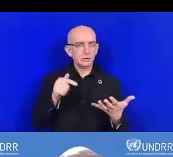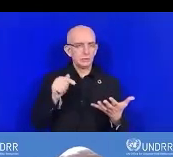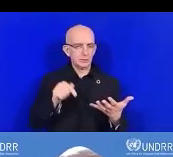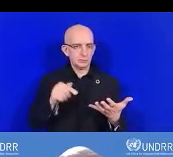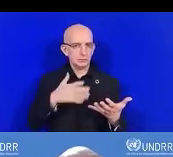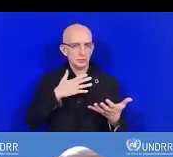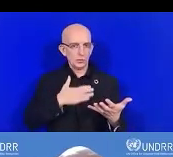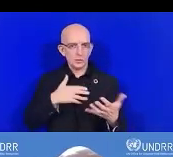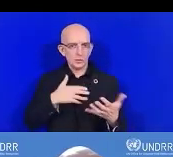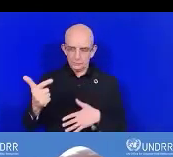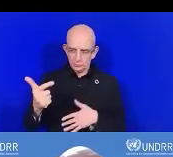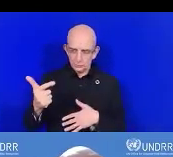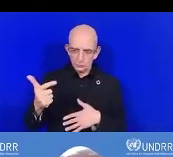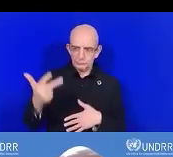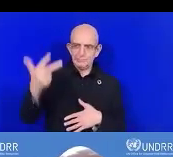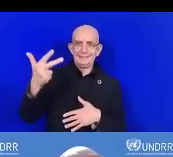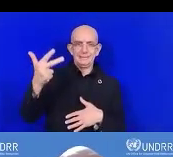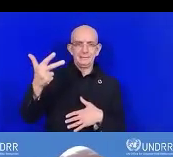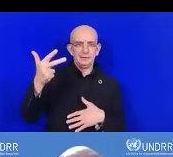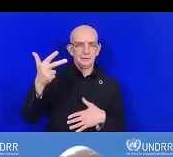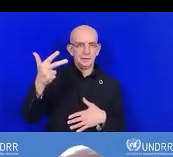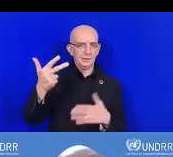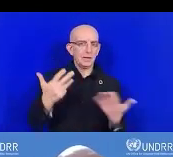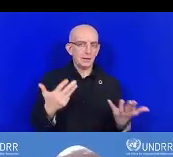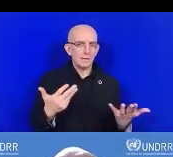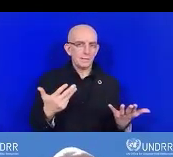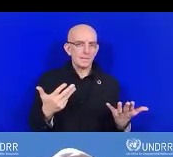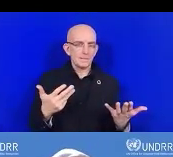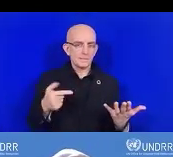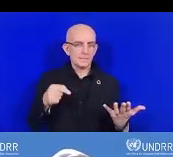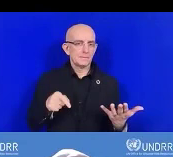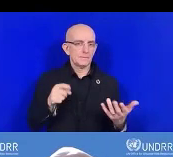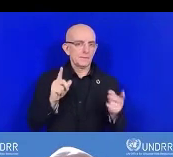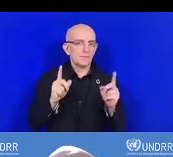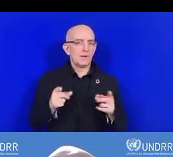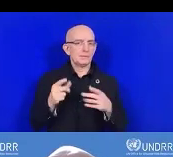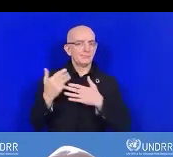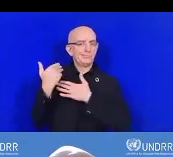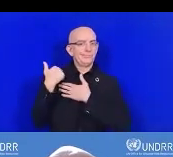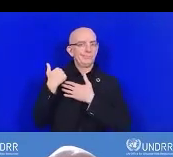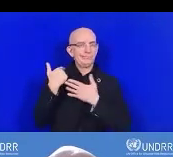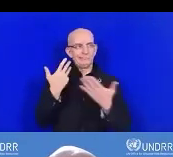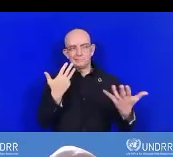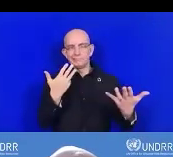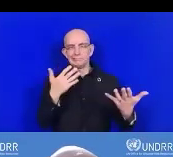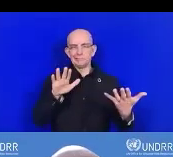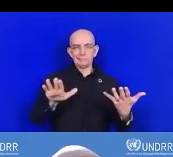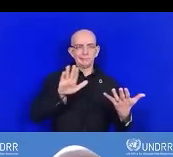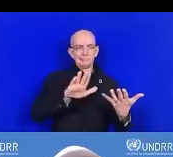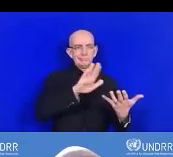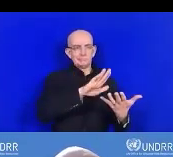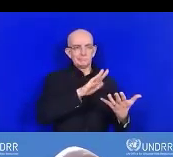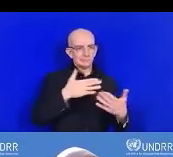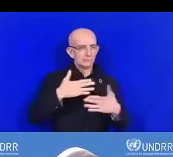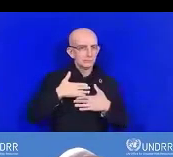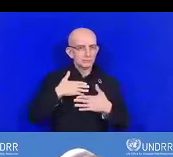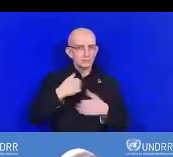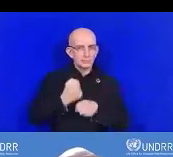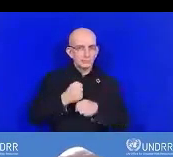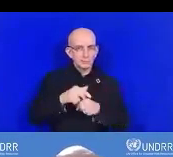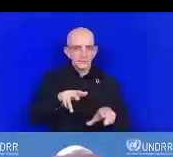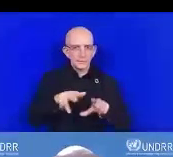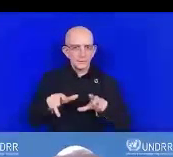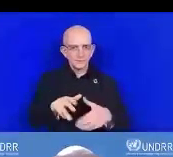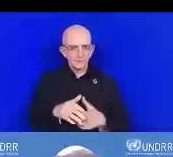devez maintenir votre position